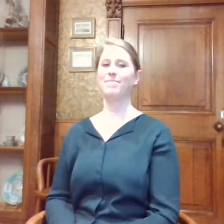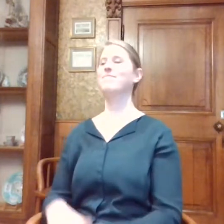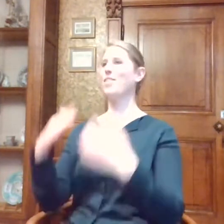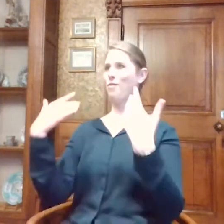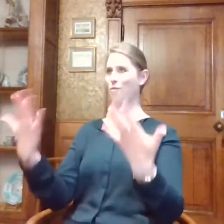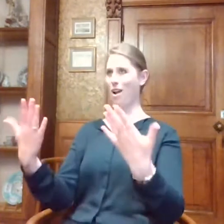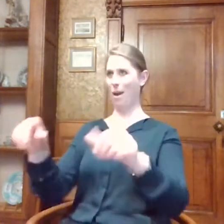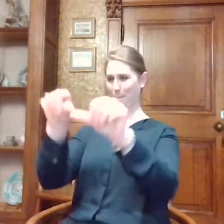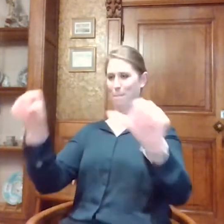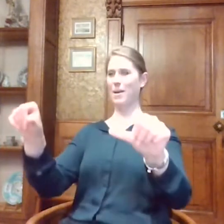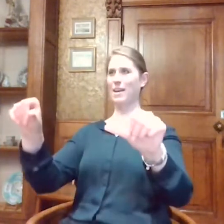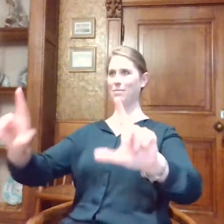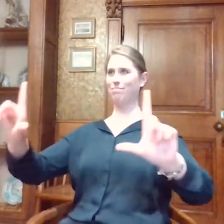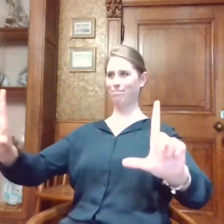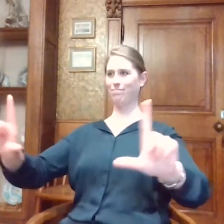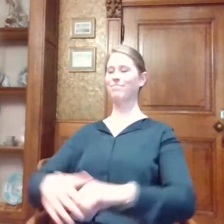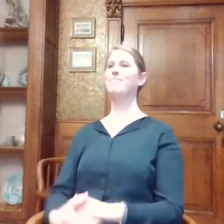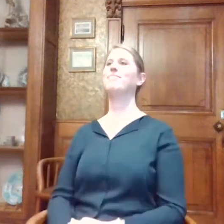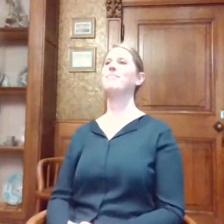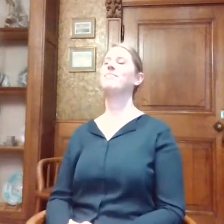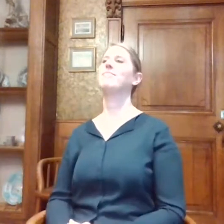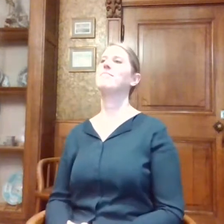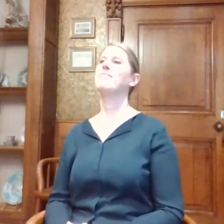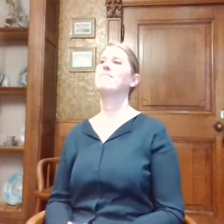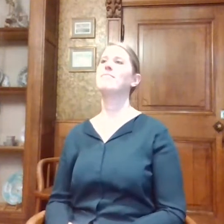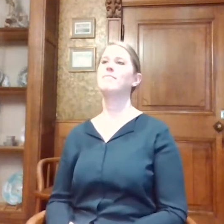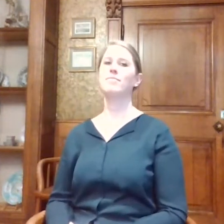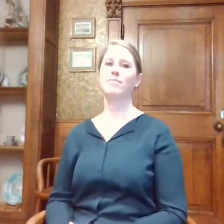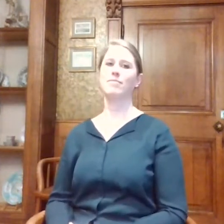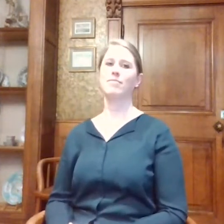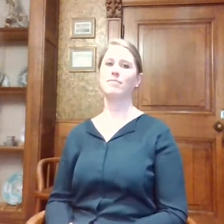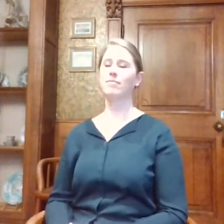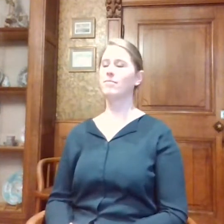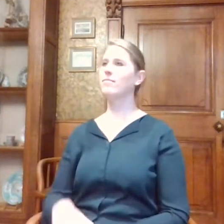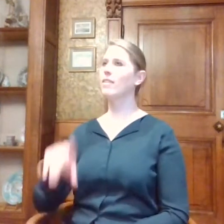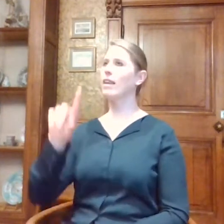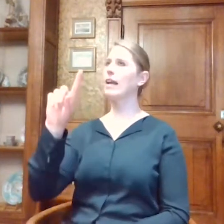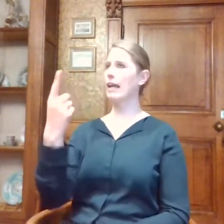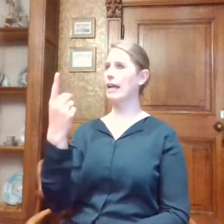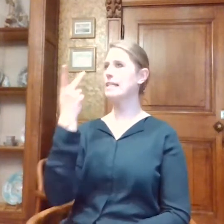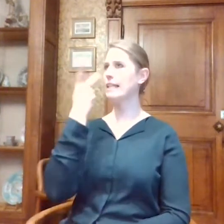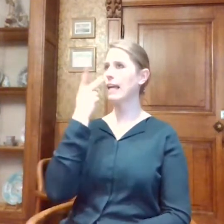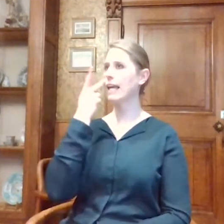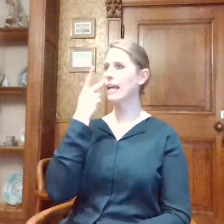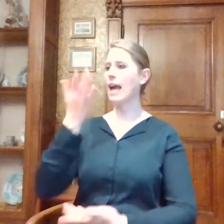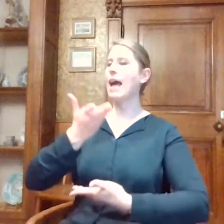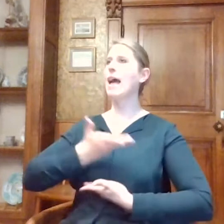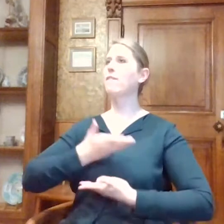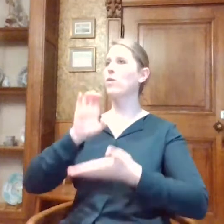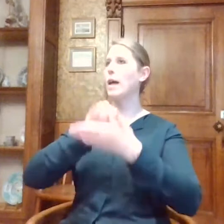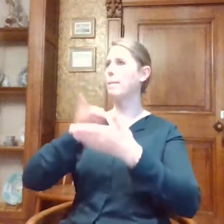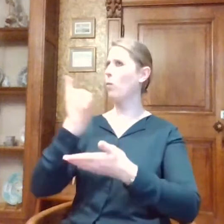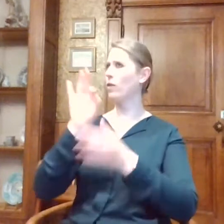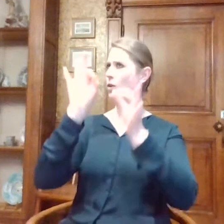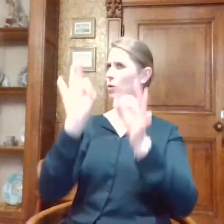We gaan eerst even kijken wat de Erfgoed-app precies is.